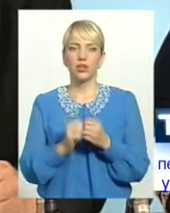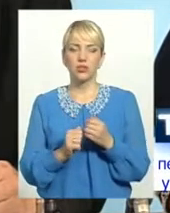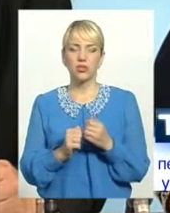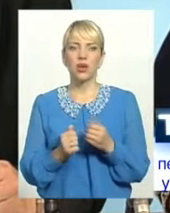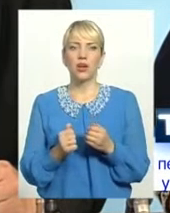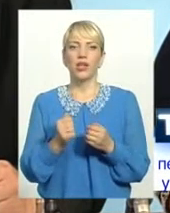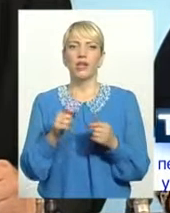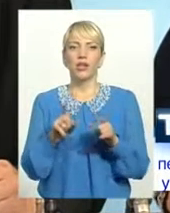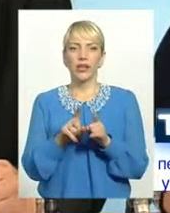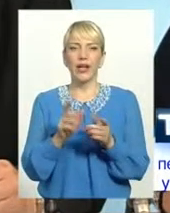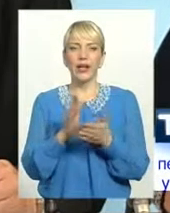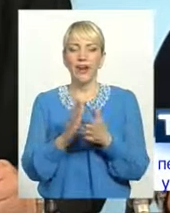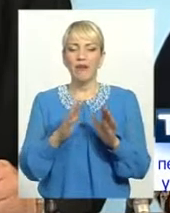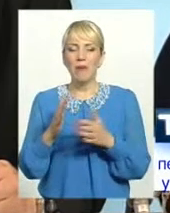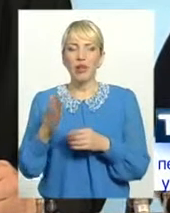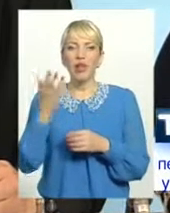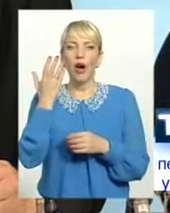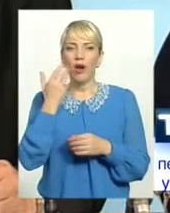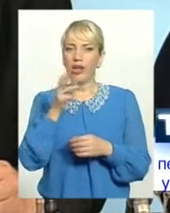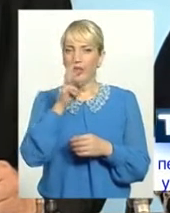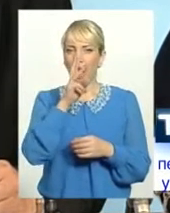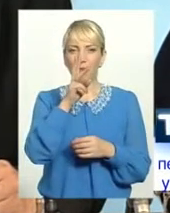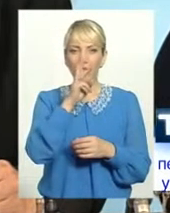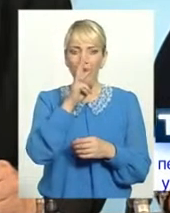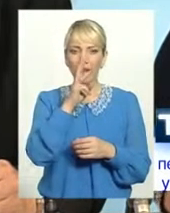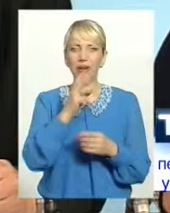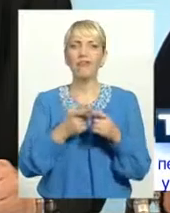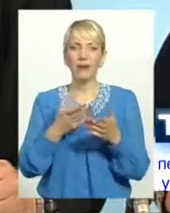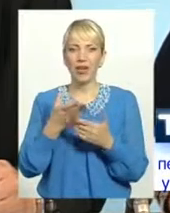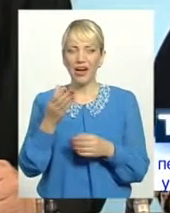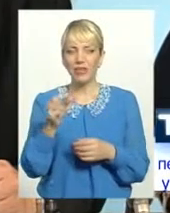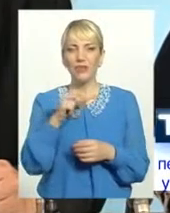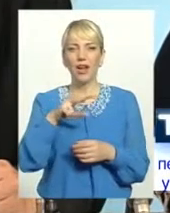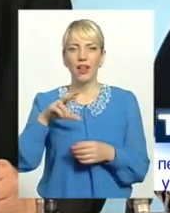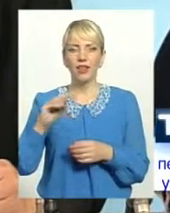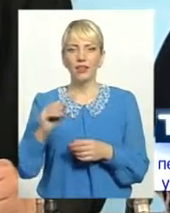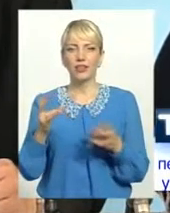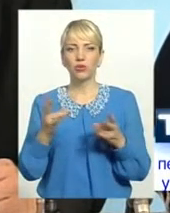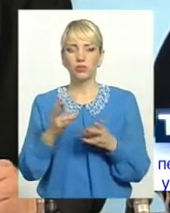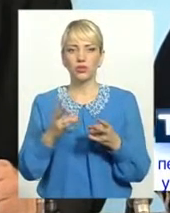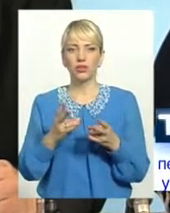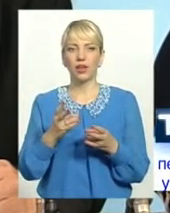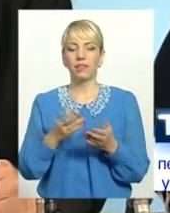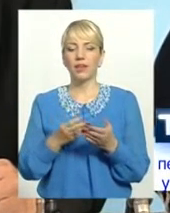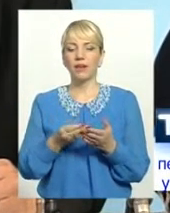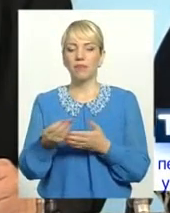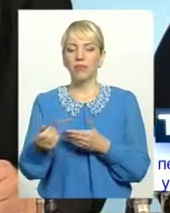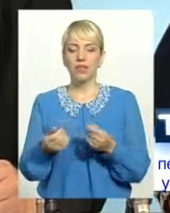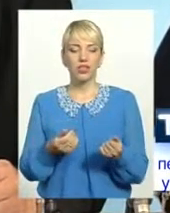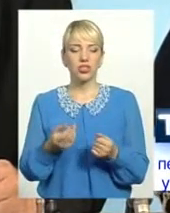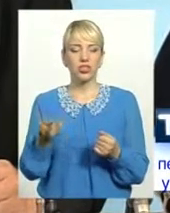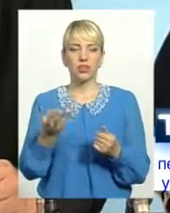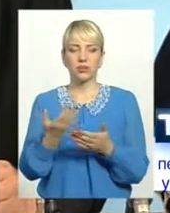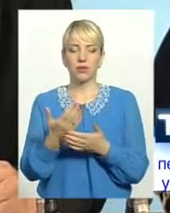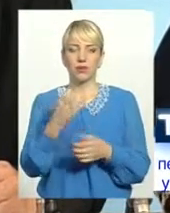є ще навіть і такі випадки, коли заробітну плату виплачують, але необхідні платежі, які треба робити,